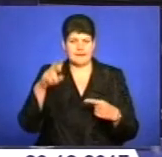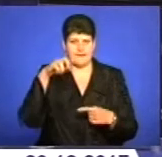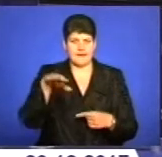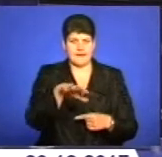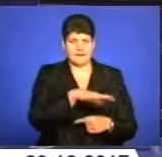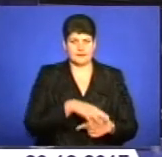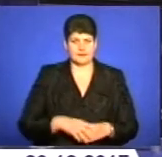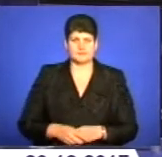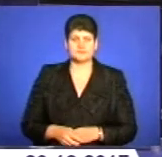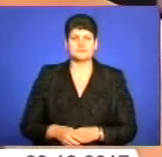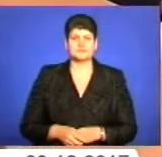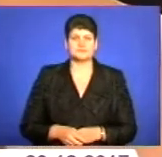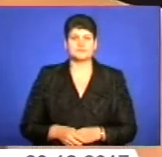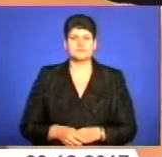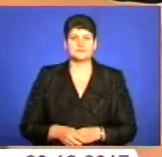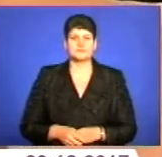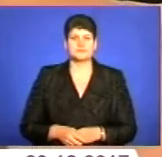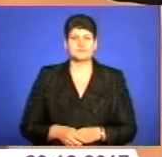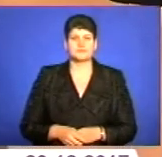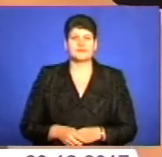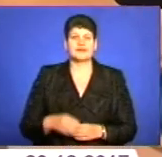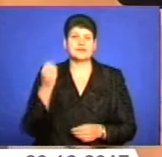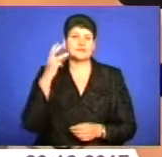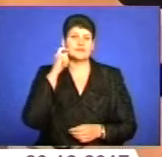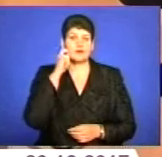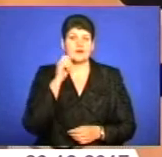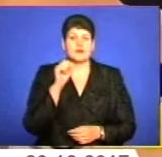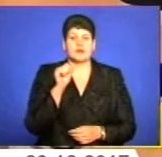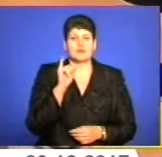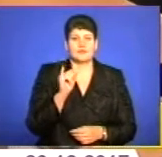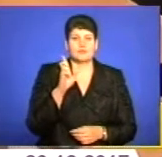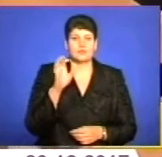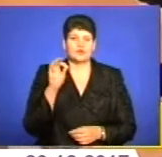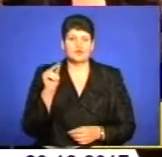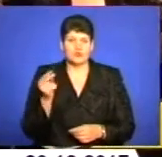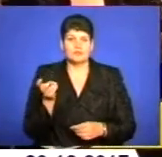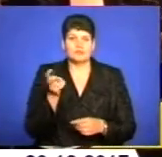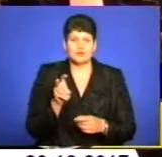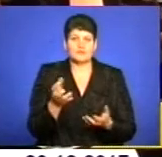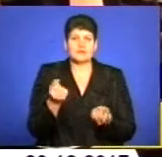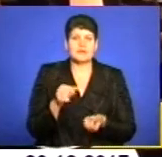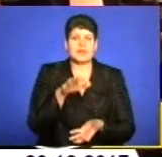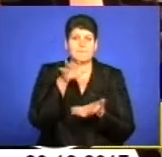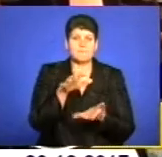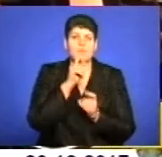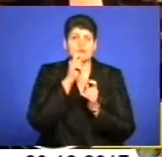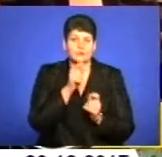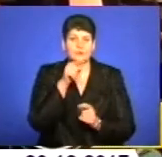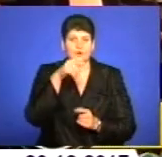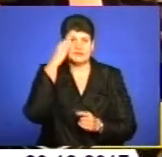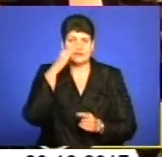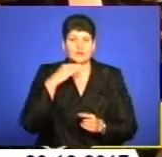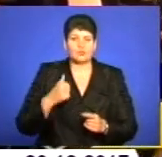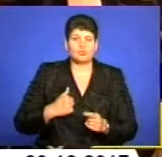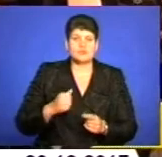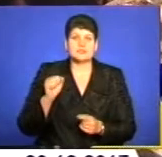Богдана Буденчука. 13-річний Іван Бучко завітав на акцію отримати подарунок. Адже його батько, боєць АТО,